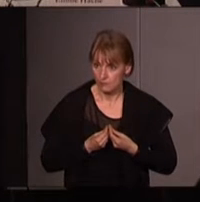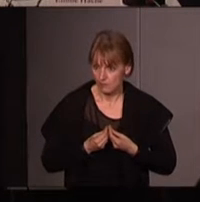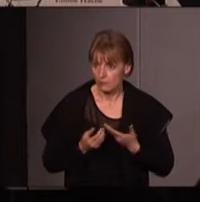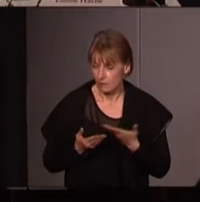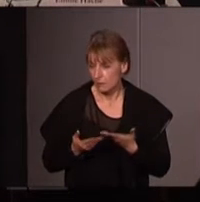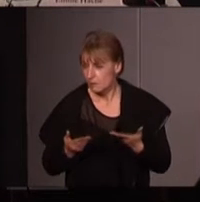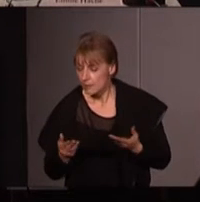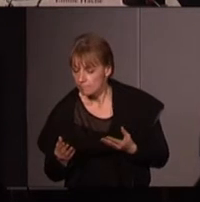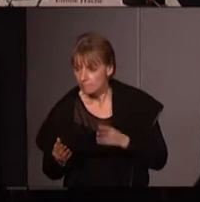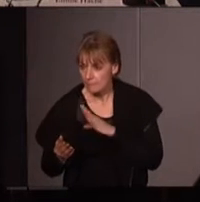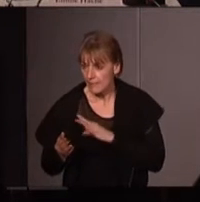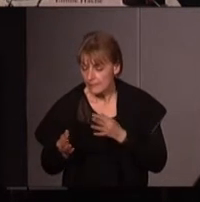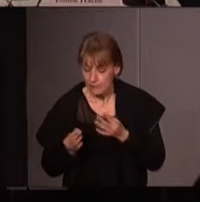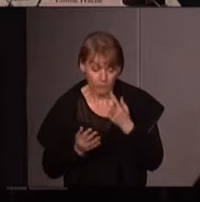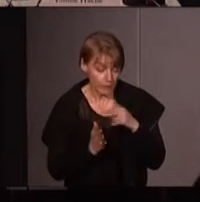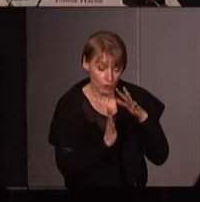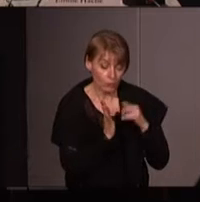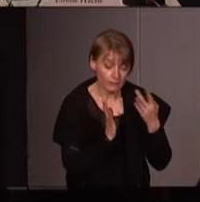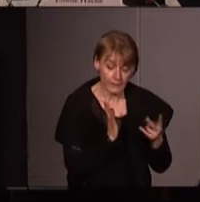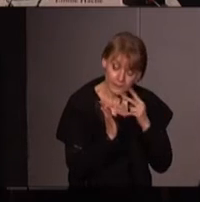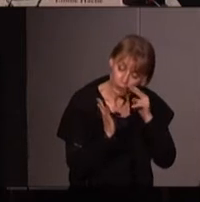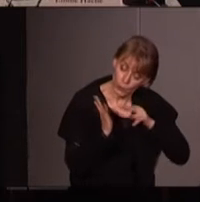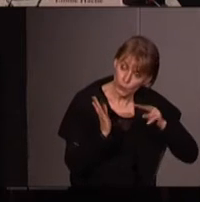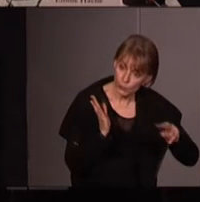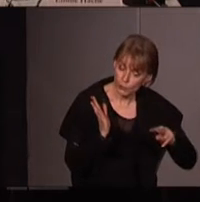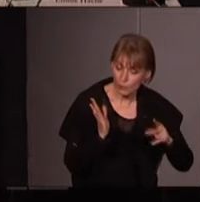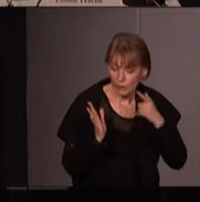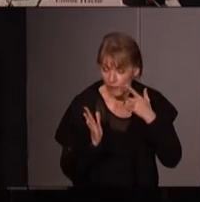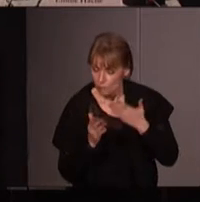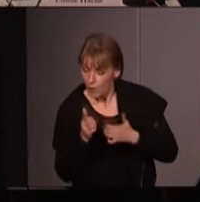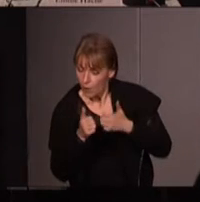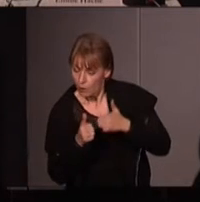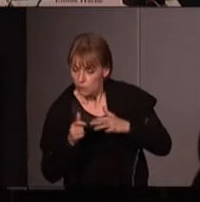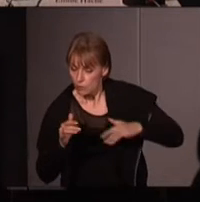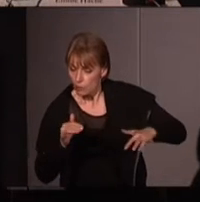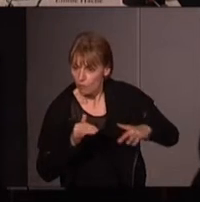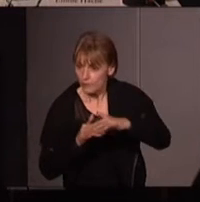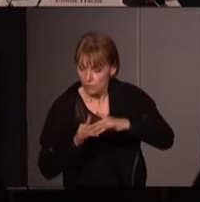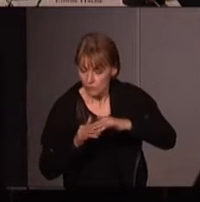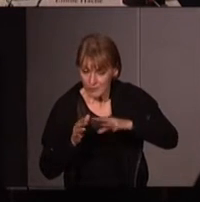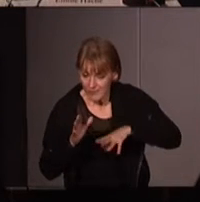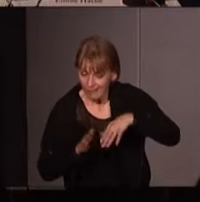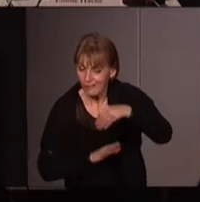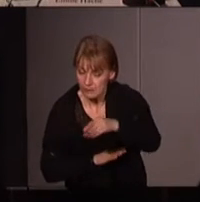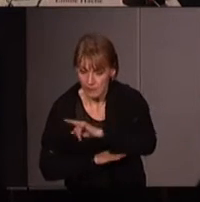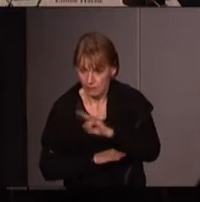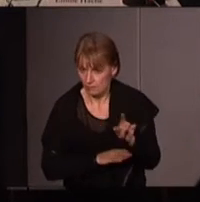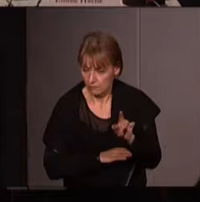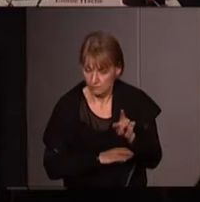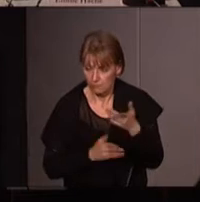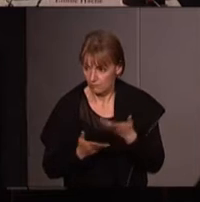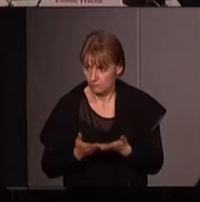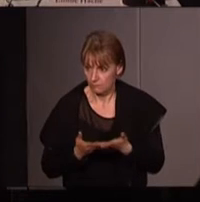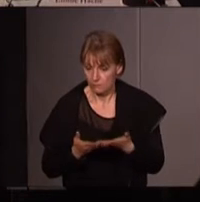essayer faire sentir en tout cas c'est ce que j'ai lu dans ce texte de Dickiro que les enjeux environnementaux ne sont pas du tout extérieurs ne sont pas abstraits mais sont bien au